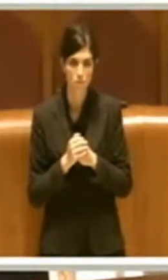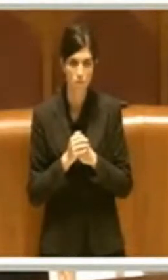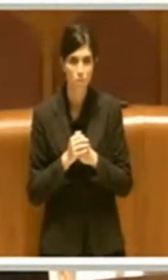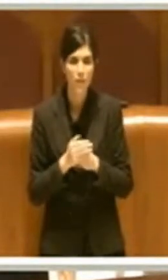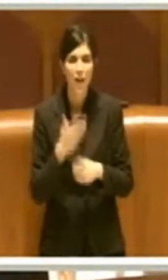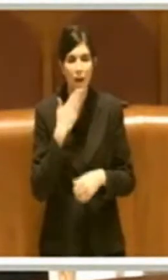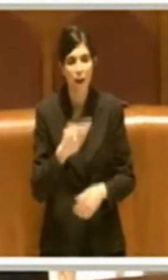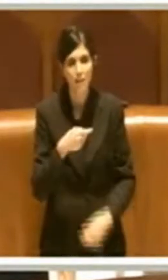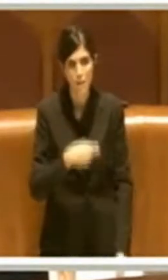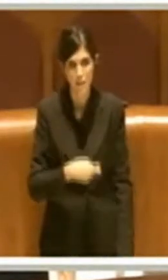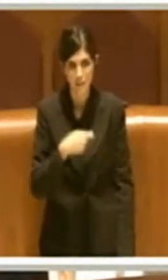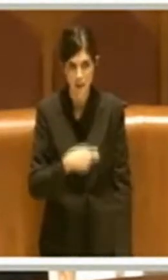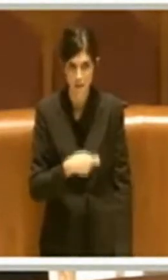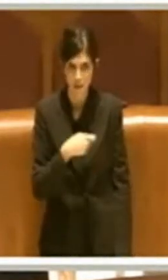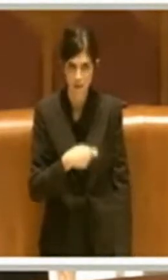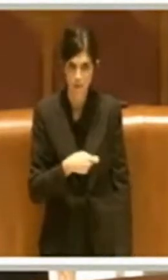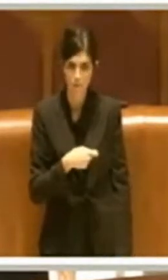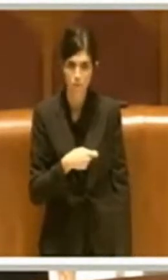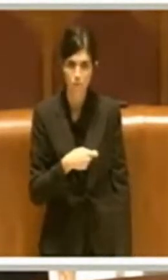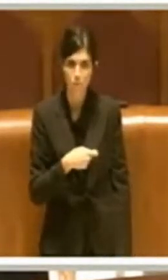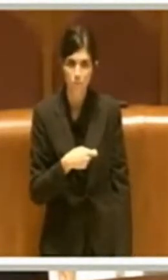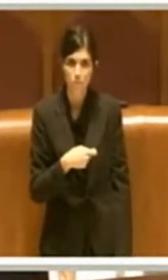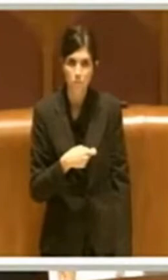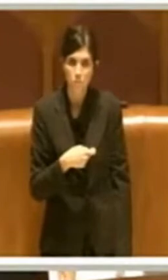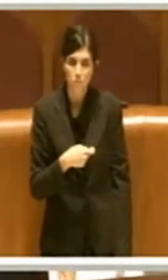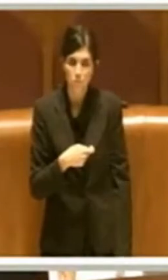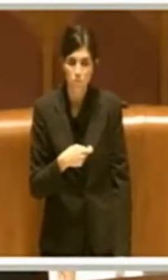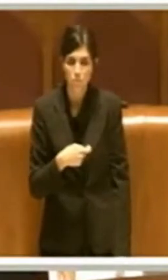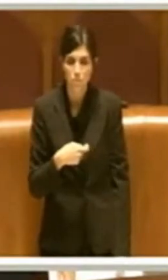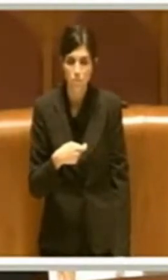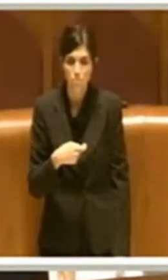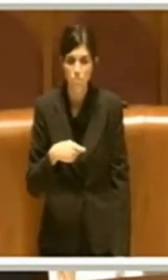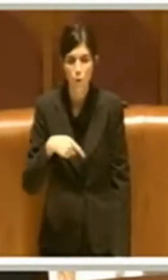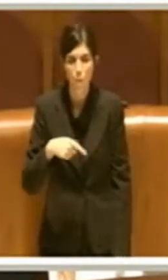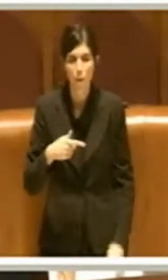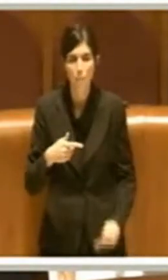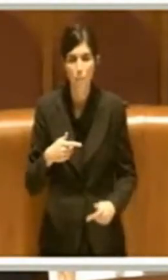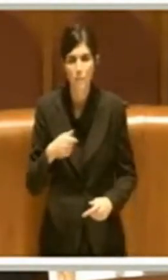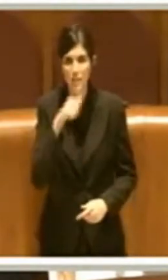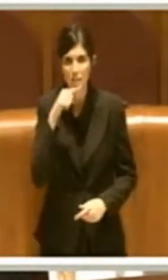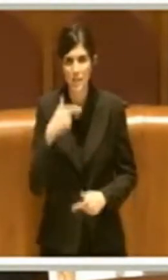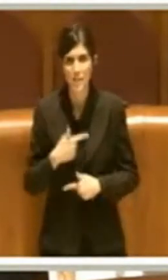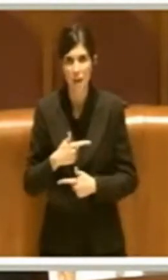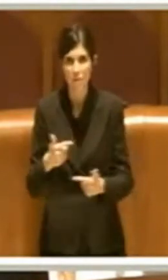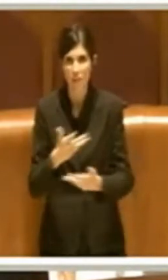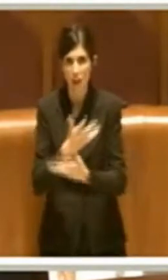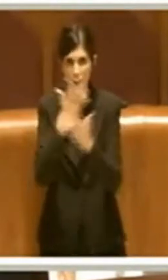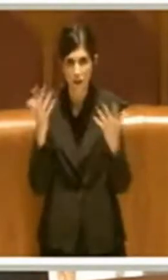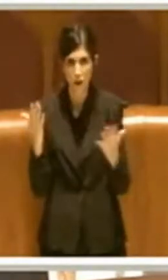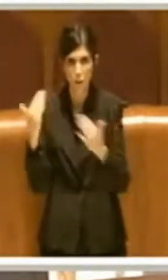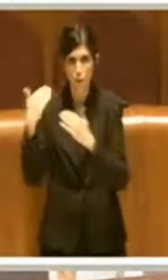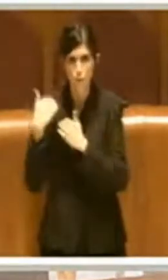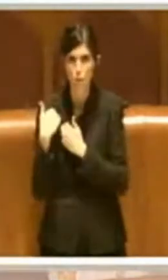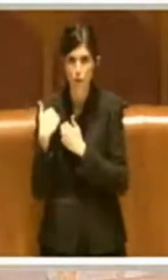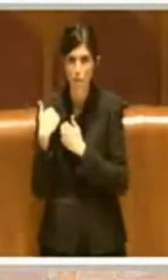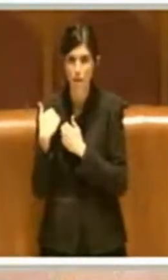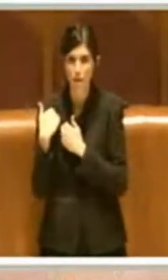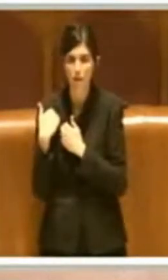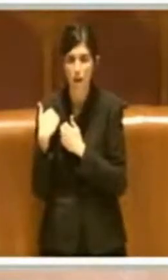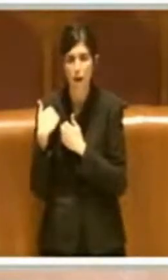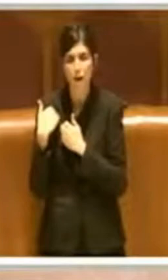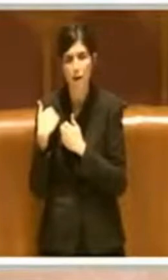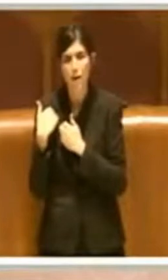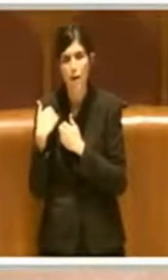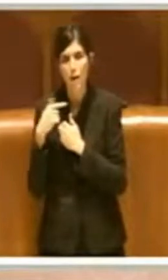Grazie, Presidente. Allora, qui c'è da fare un po' di chiarezza su tante responsabilità che sono state individuate da